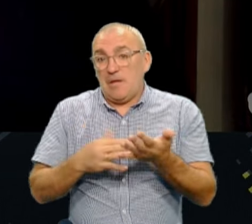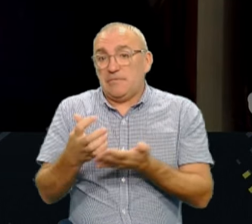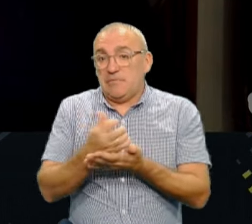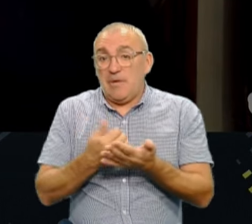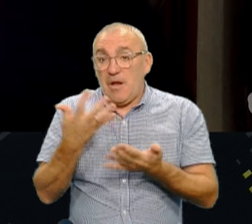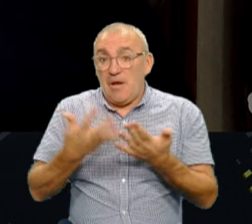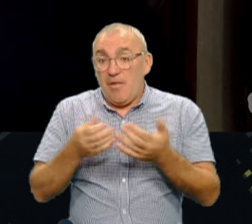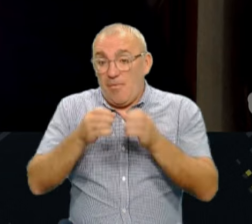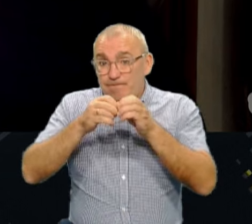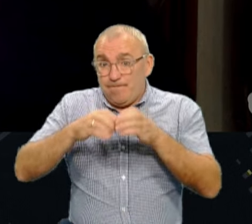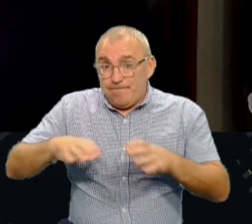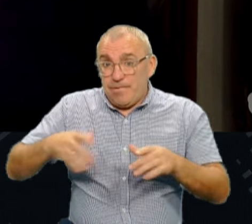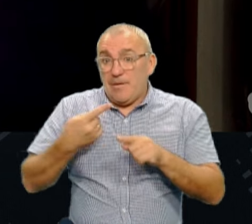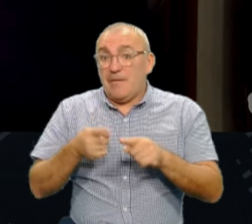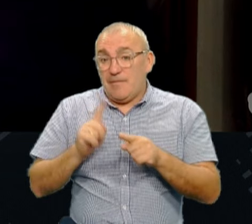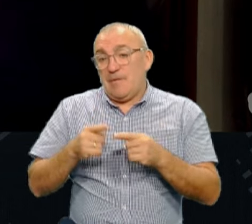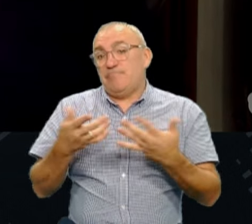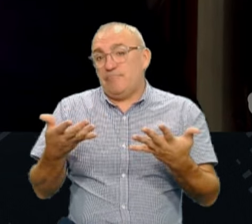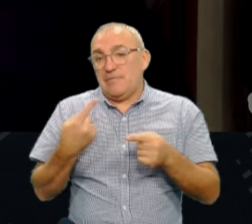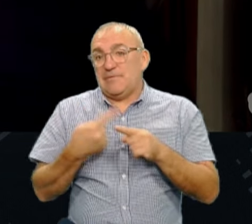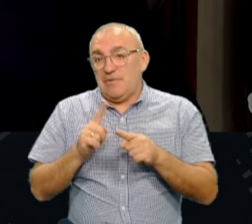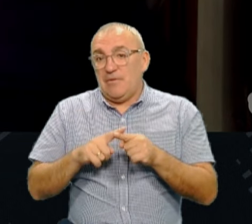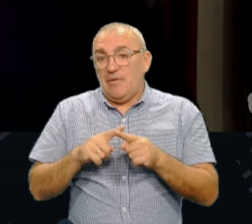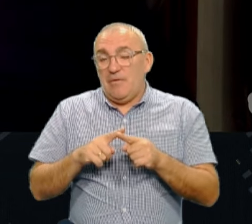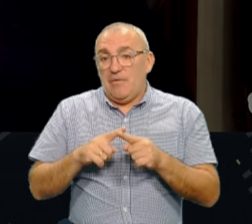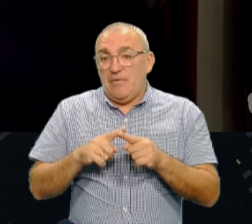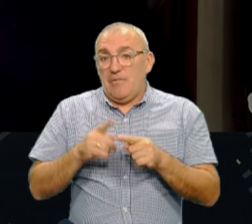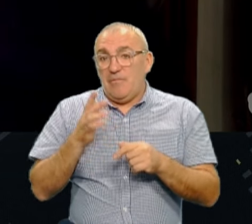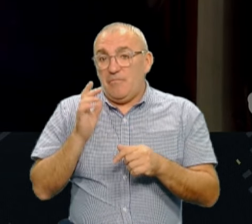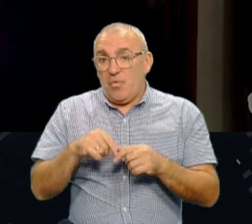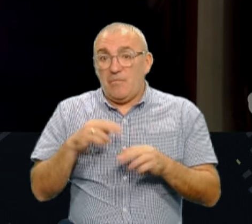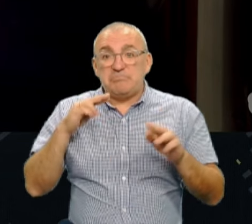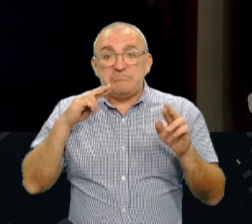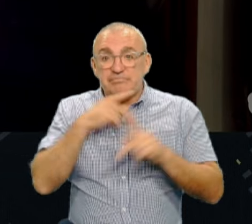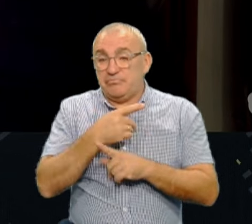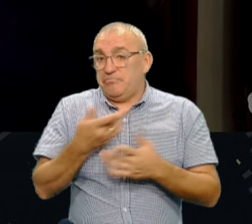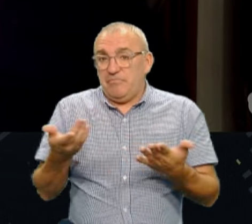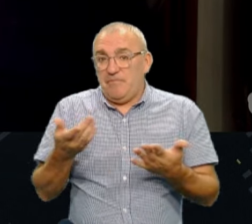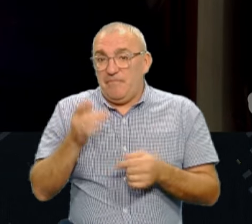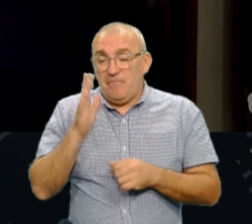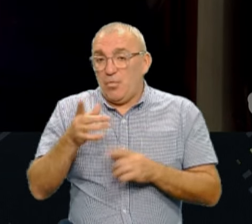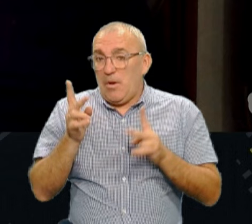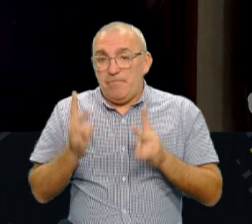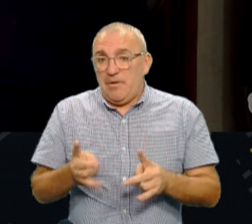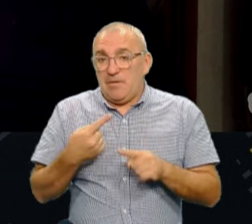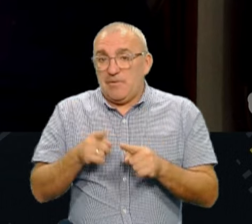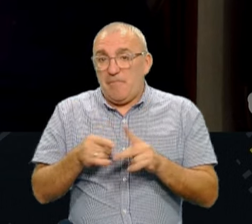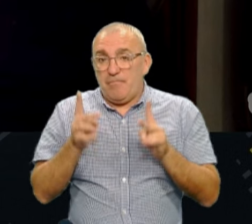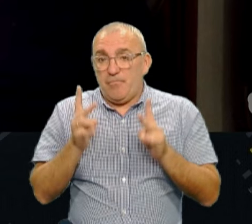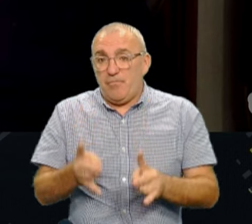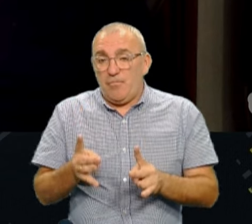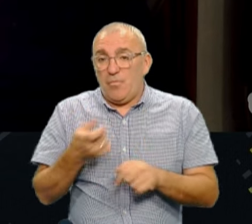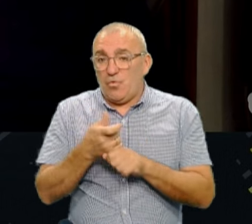потовщення, думподібно, ясне діло, що це. Бо нарватися на ліду поганку, буде біда, і то буде біда дуже